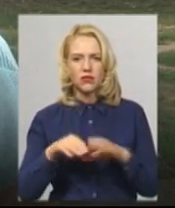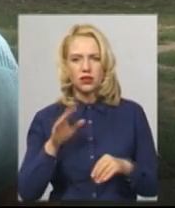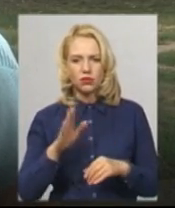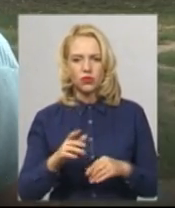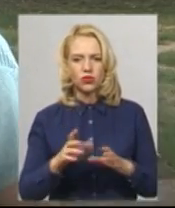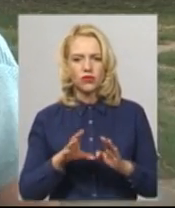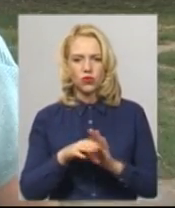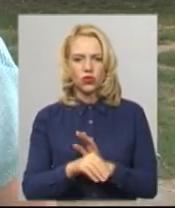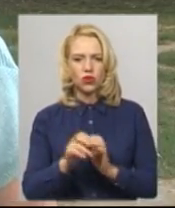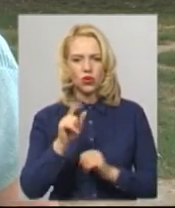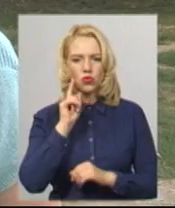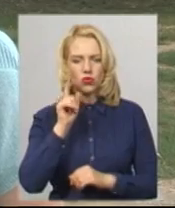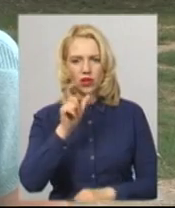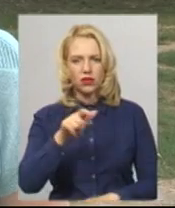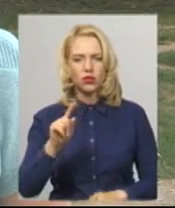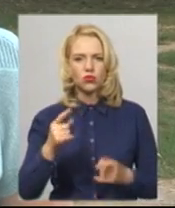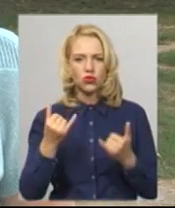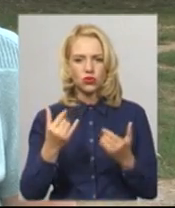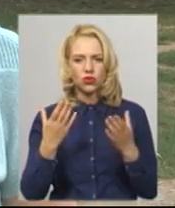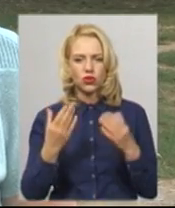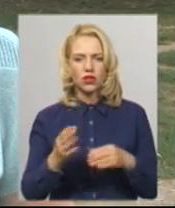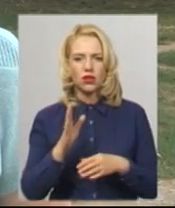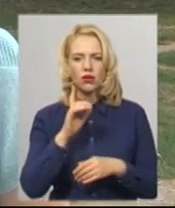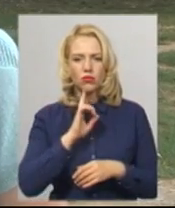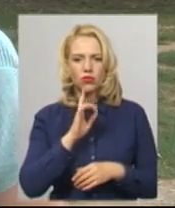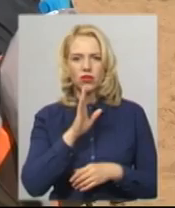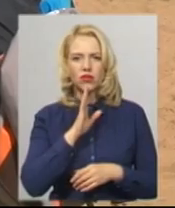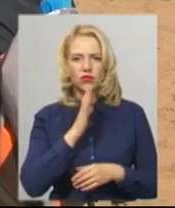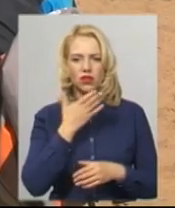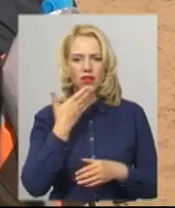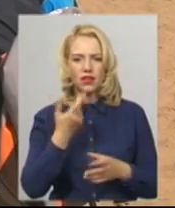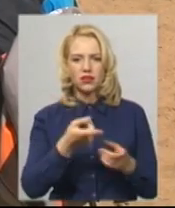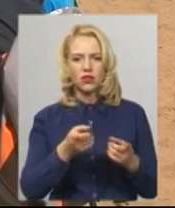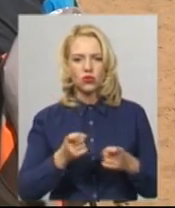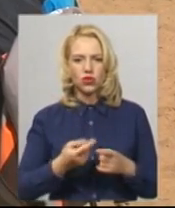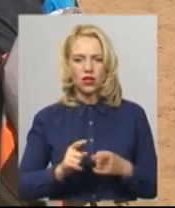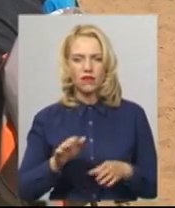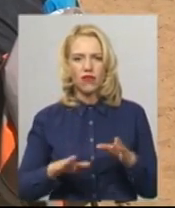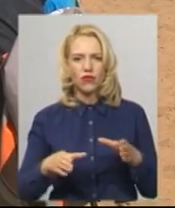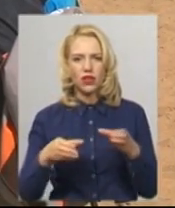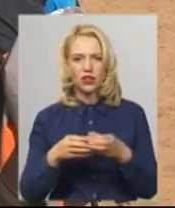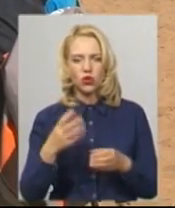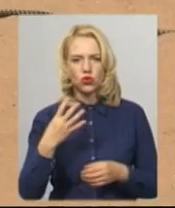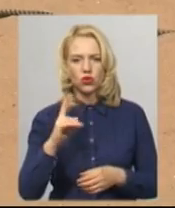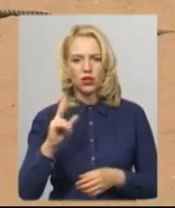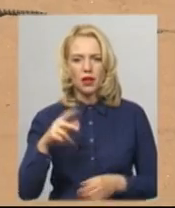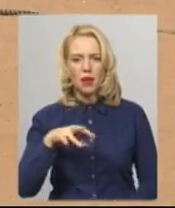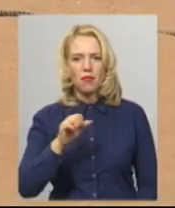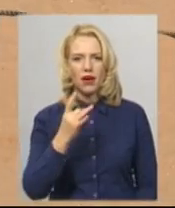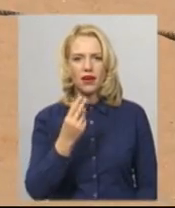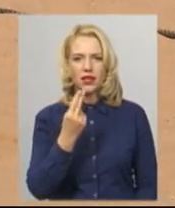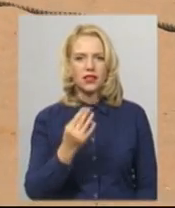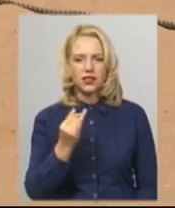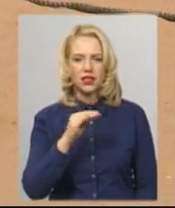тільки з юнаків, тому що на сьогодні дівчат ми ще не залучали». У ваговій категорії 40 кілограм Сергій Марцінишин здобув